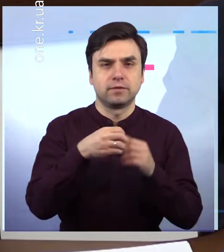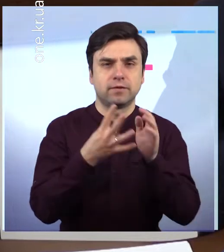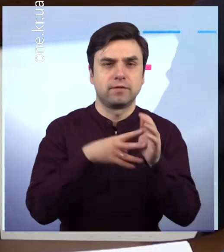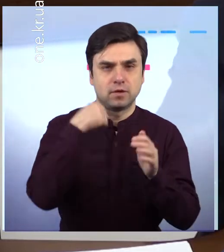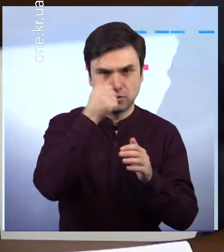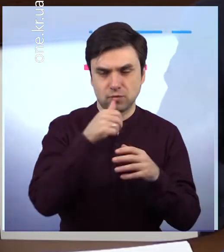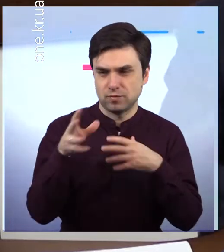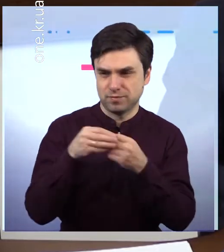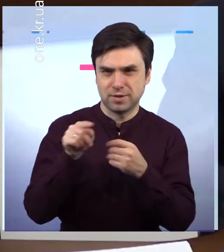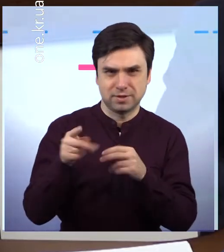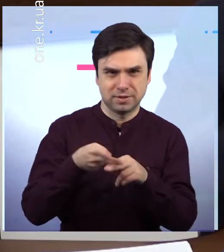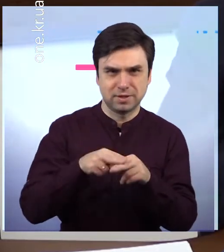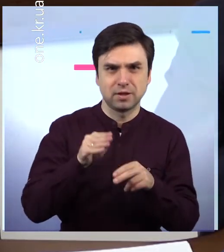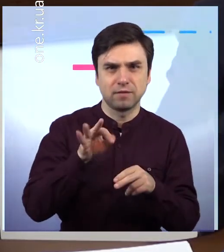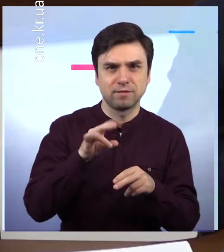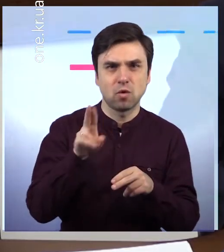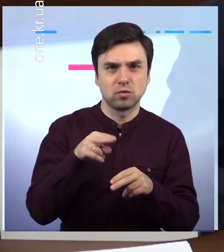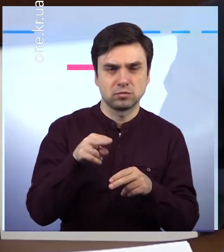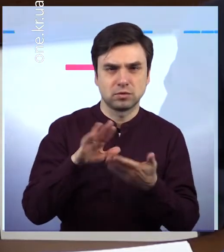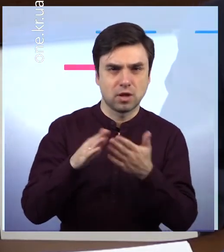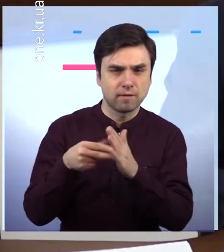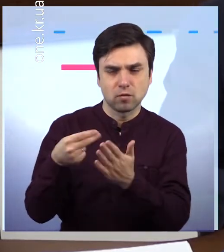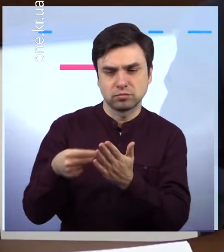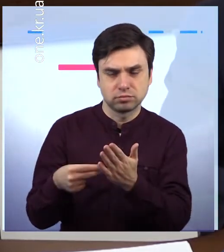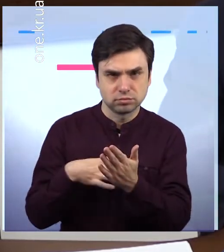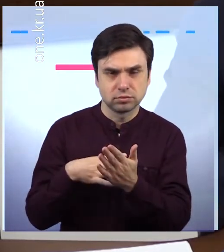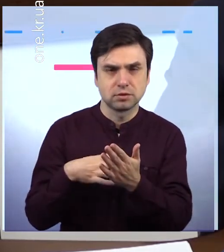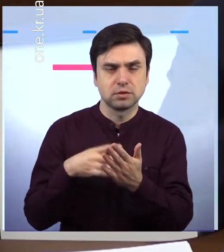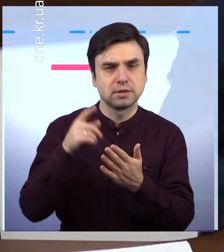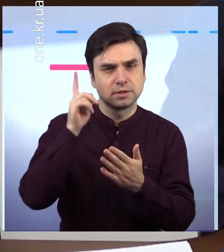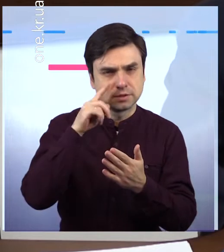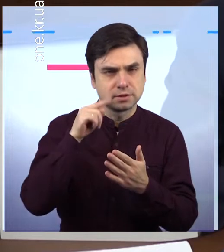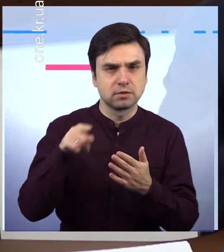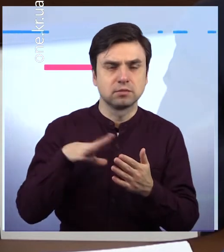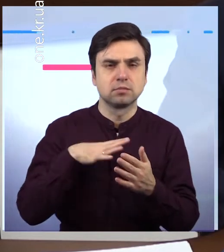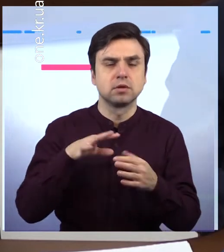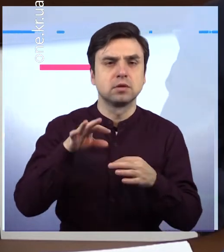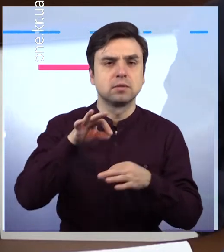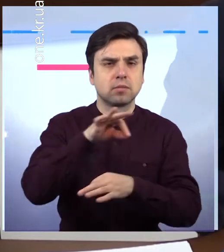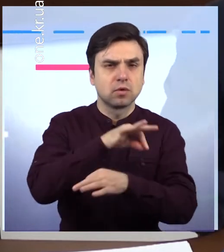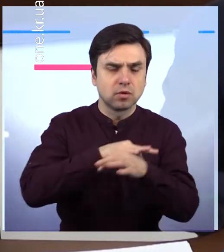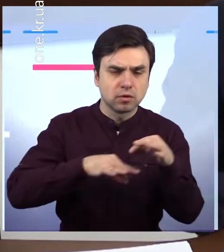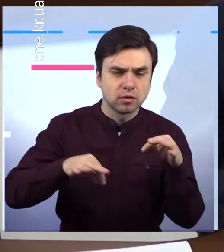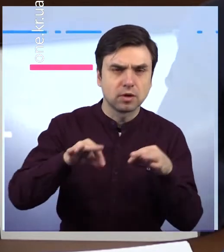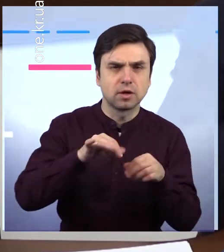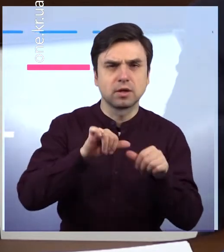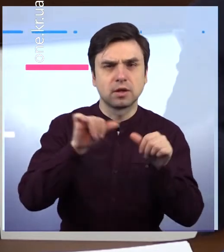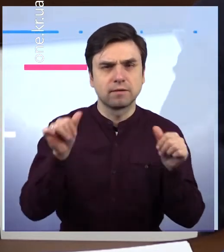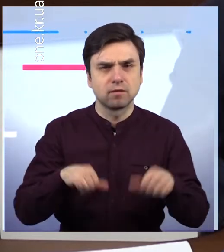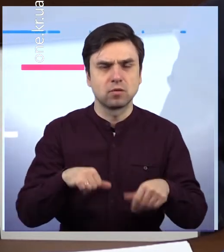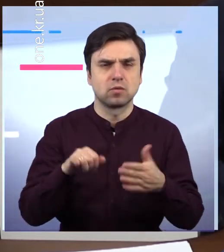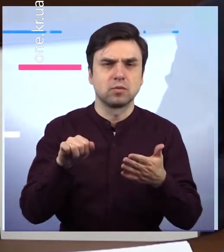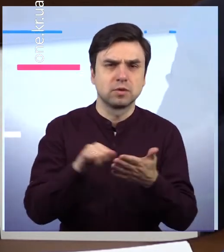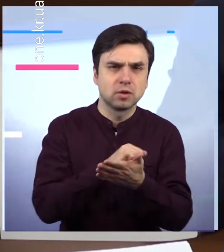«Я знаю, що була проведена дуже велика кропітка робота щодо і розроблення проєктної документації, щодо